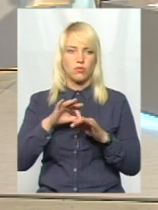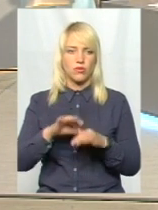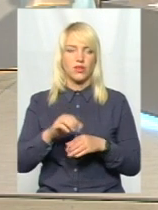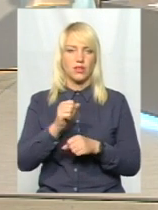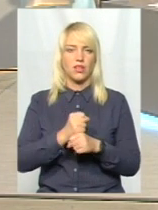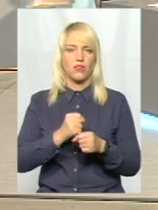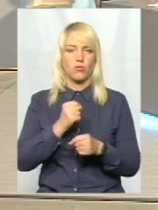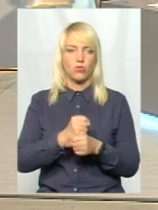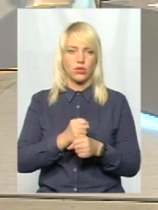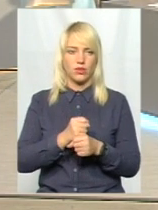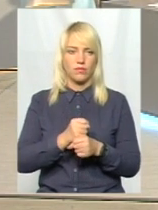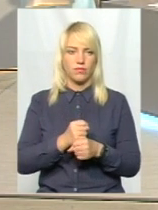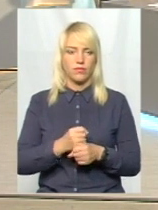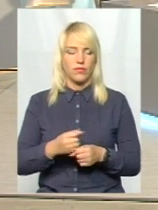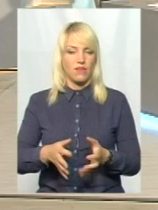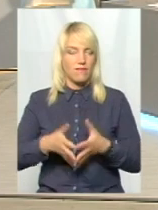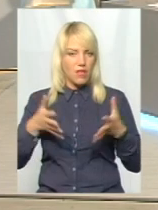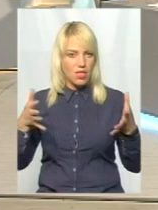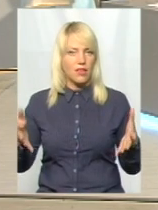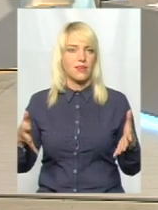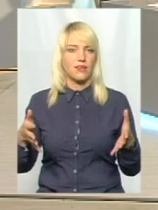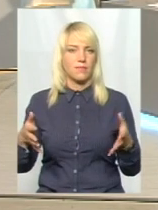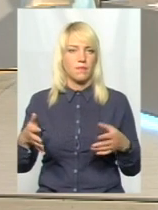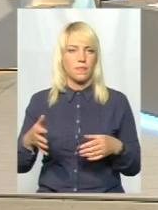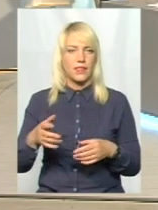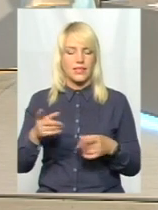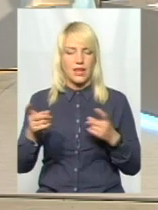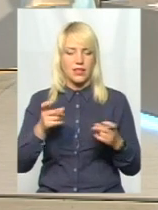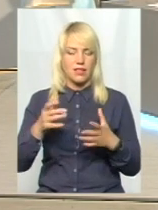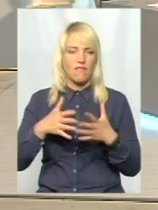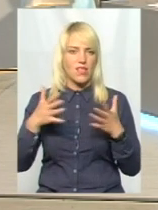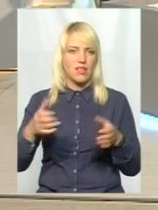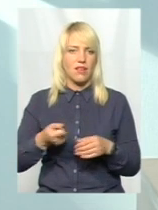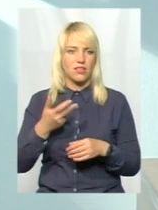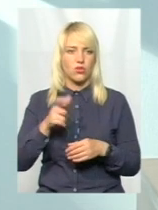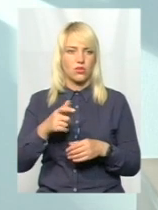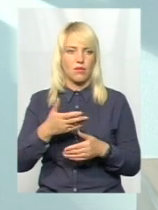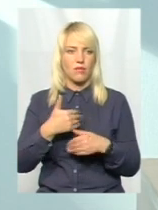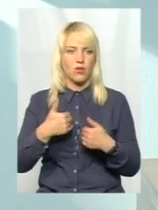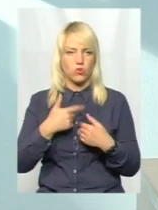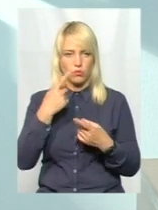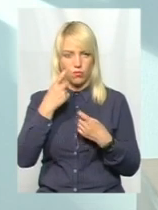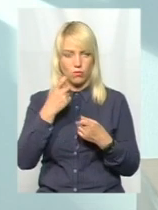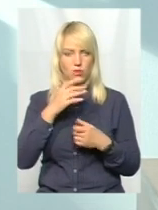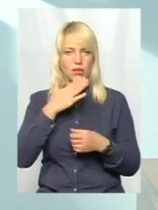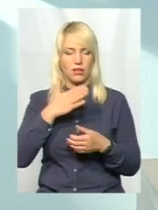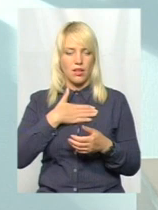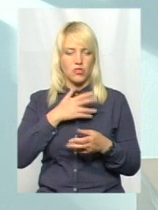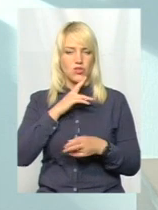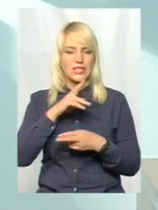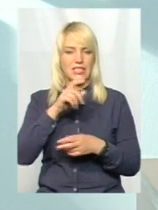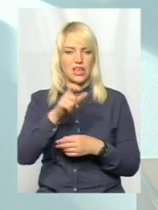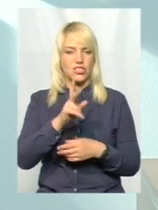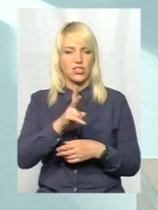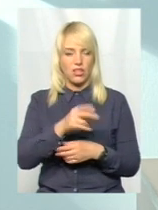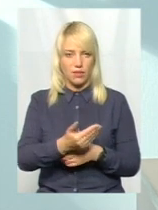ряд, досить така велика, задіяна велика кількість людей, а тоді ми хочемо проінформувати нашого скаржника, а листи нам